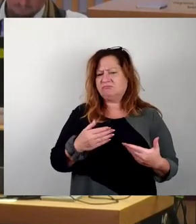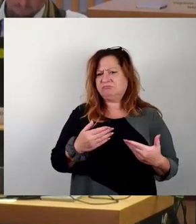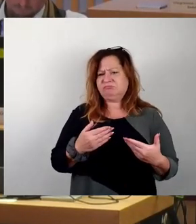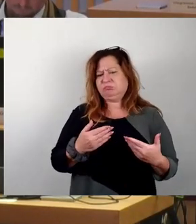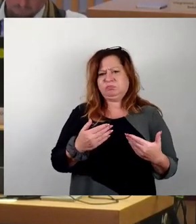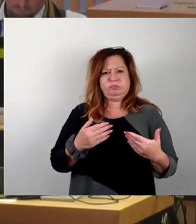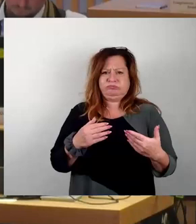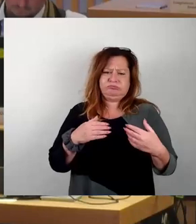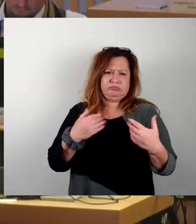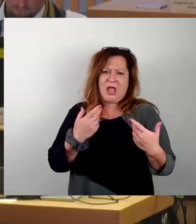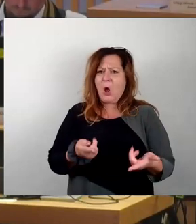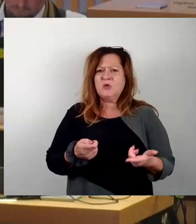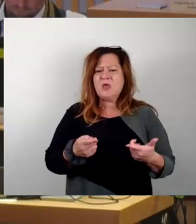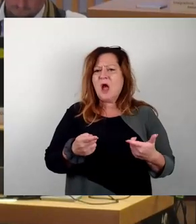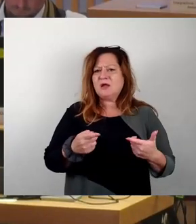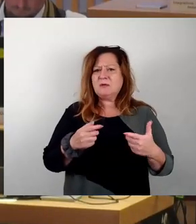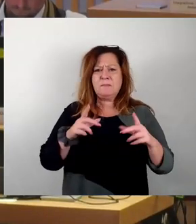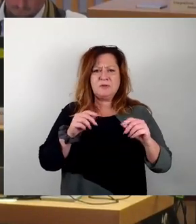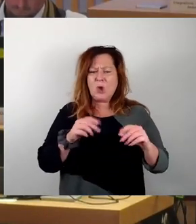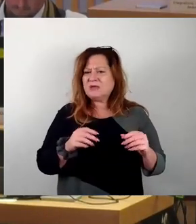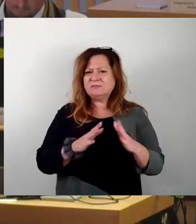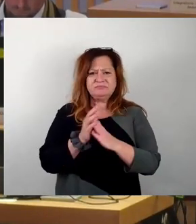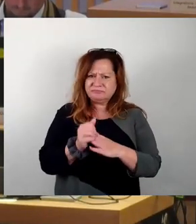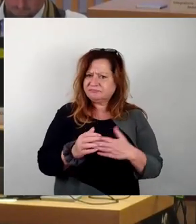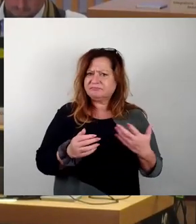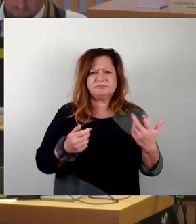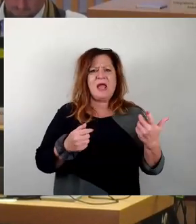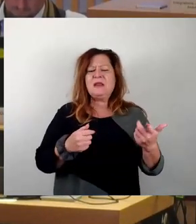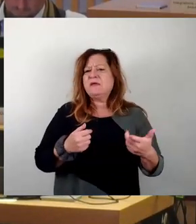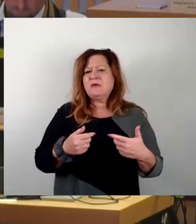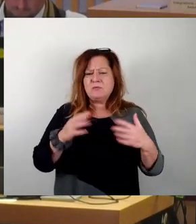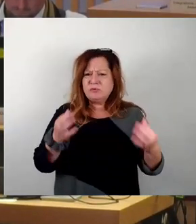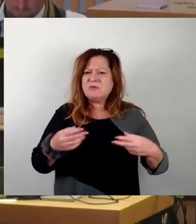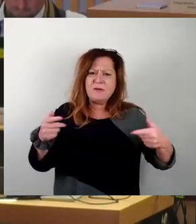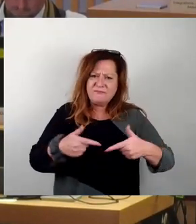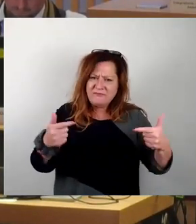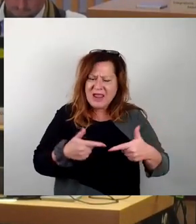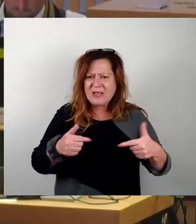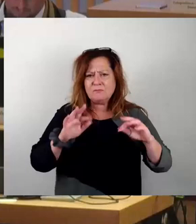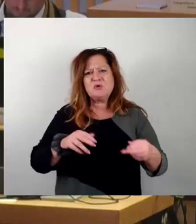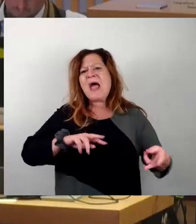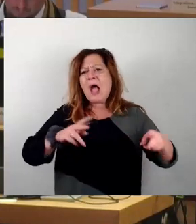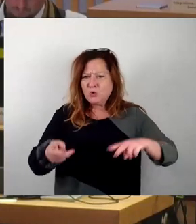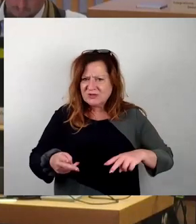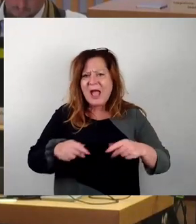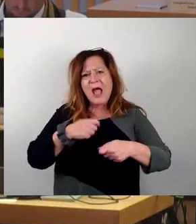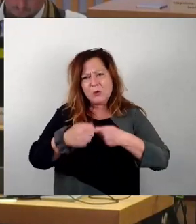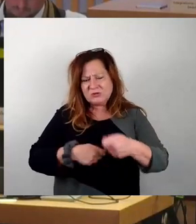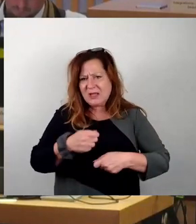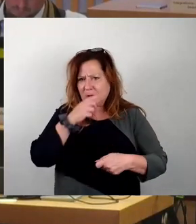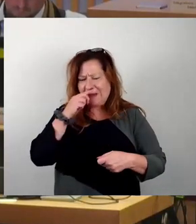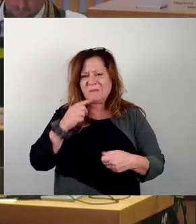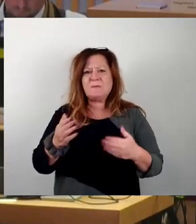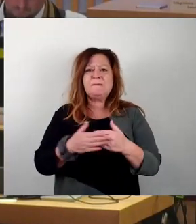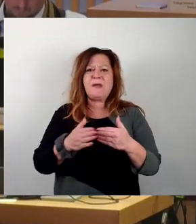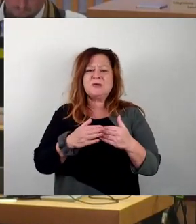auch Angriffsfläche. Sie müssen gepflegt werden und sie müssen in einer bestimmten Zeit wieder ausgetauscht werden. Die Anwohner in Nickern zum Beispiel haben